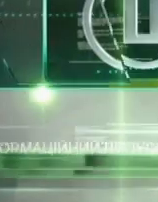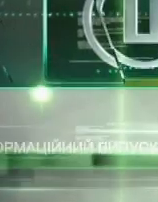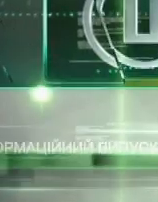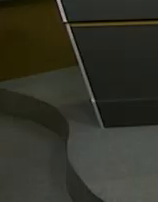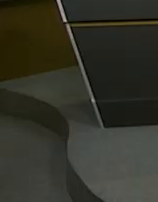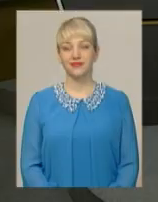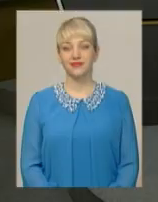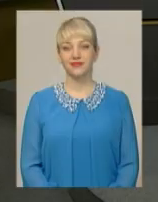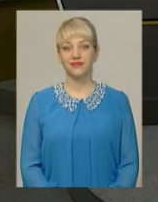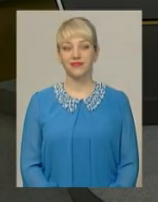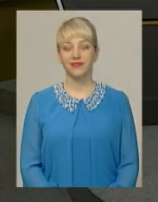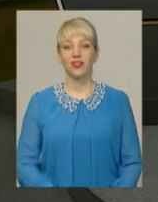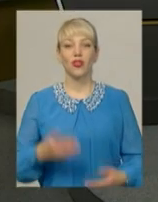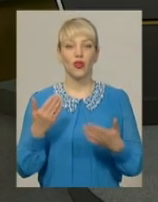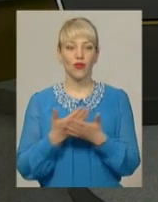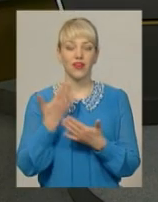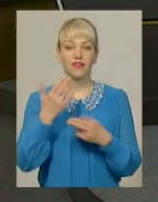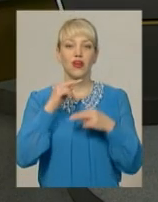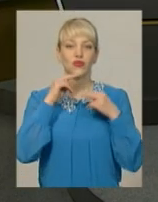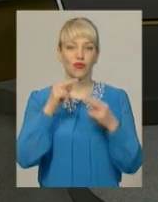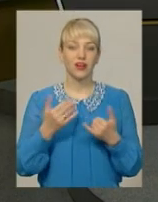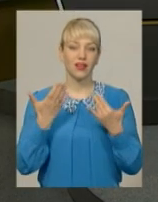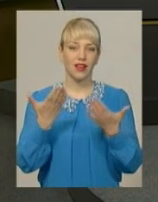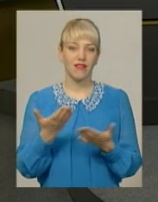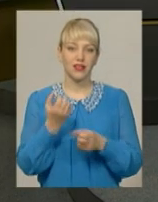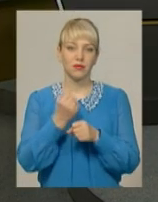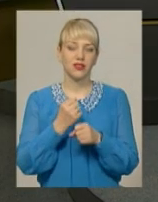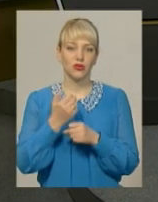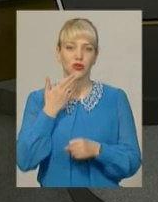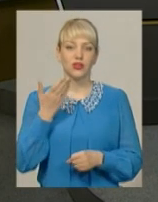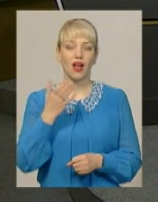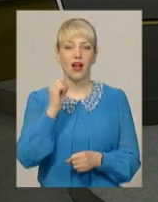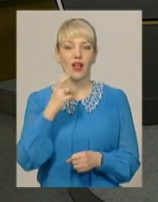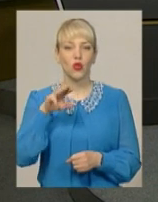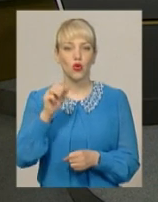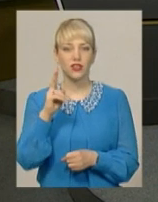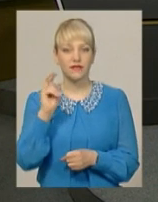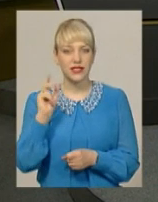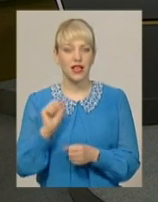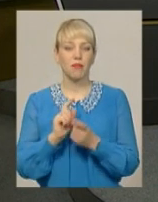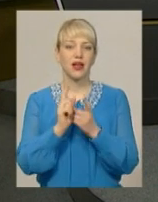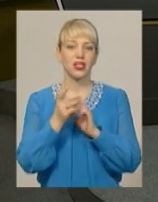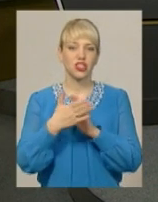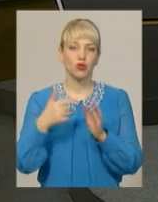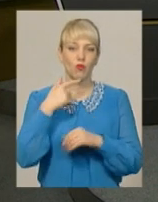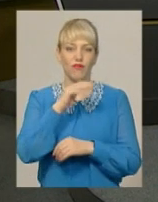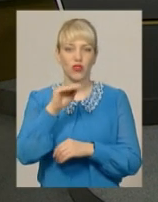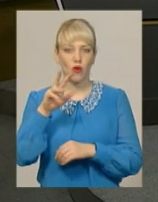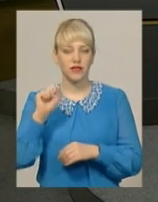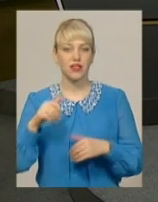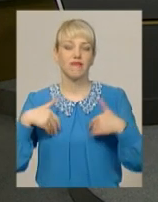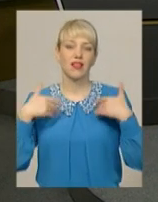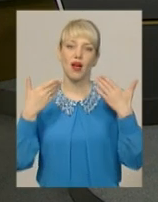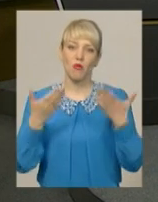Музика Новини до вашої уваги. В студії працюють ведуча Ярослава Антошевська, перекладач на жастолумову Оксана Фіновська. Ми